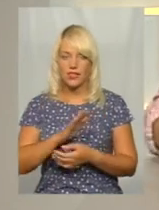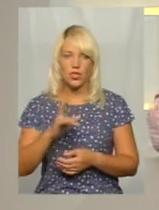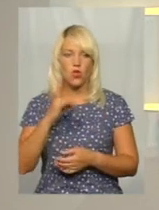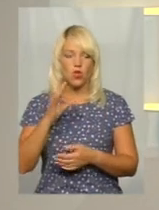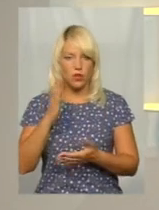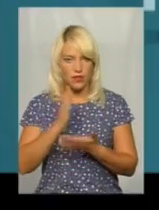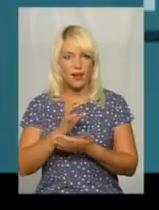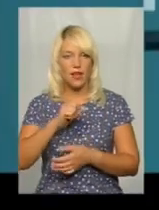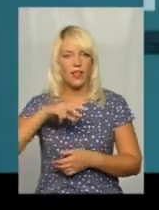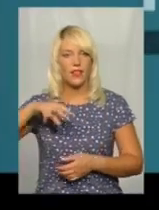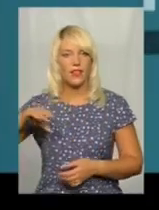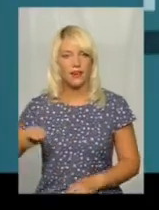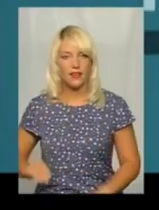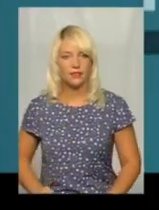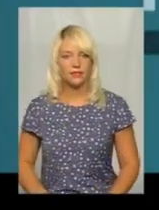послухаємо.